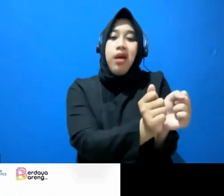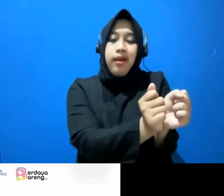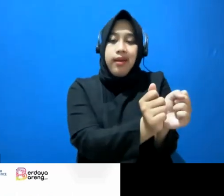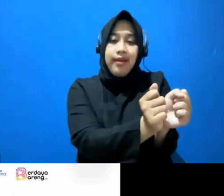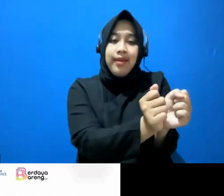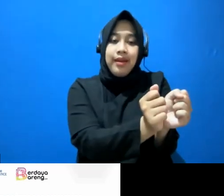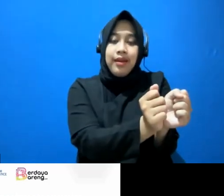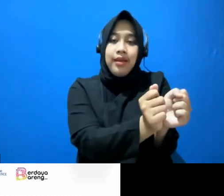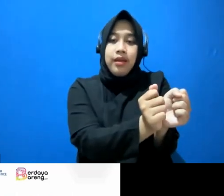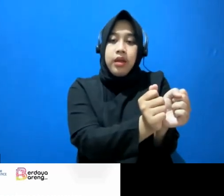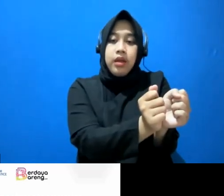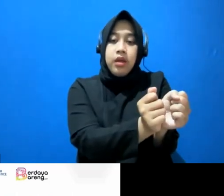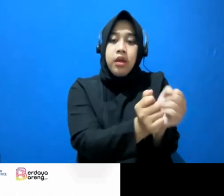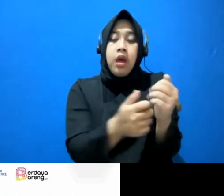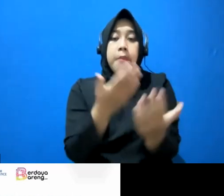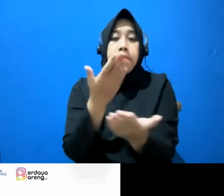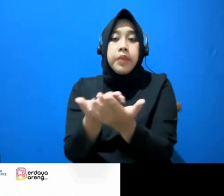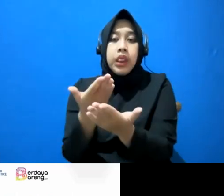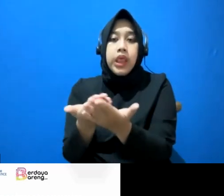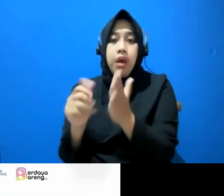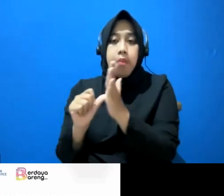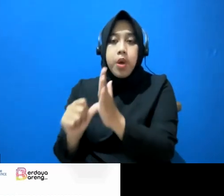Lalu minta bantuan hukum.